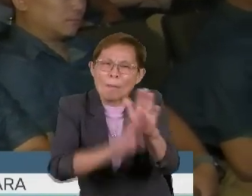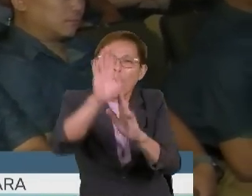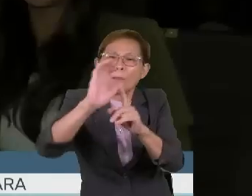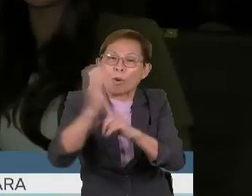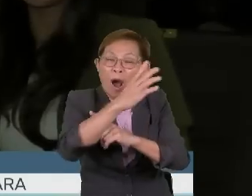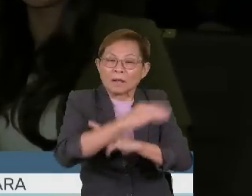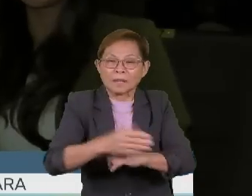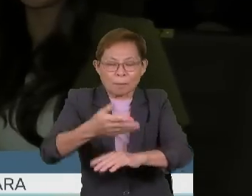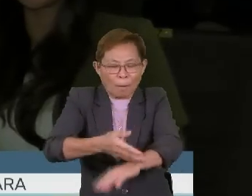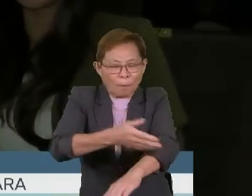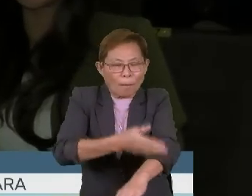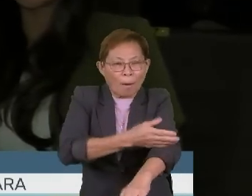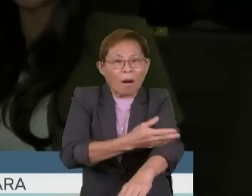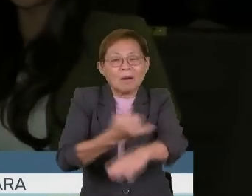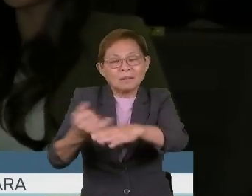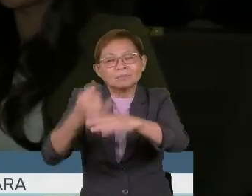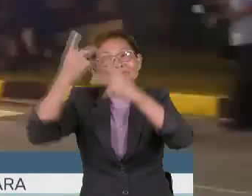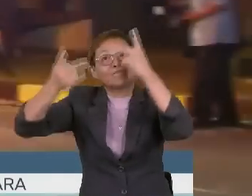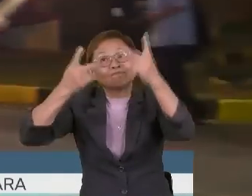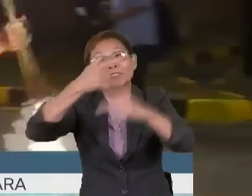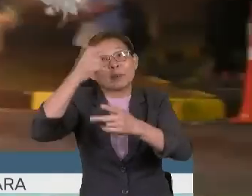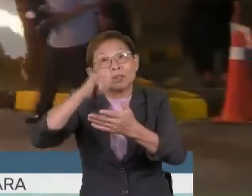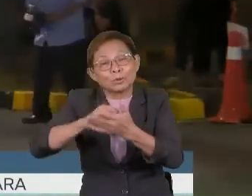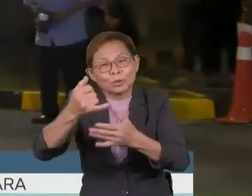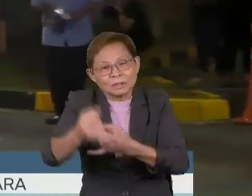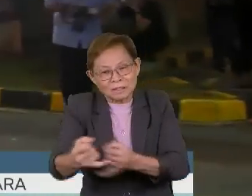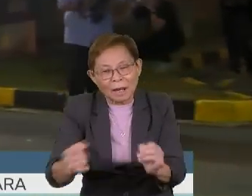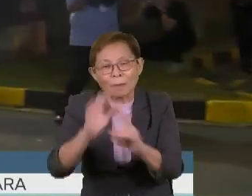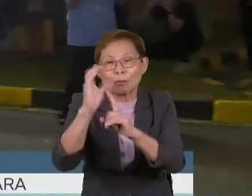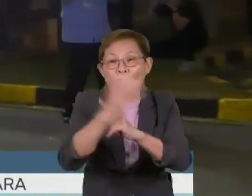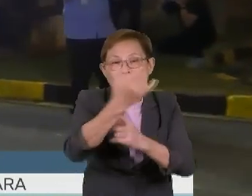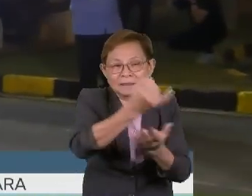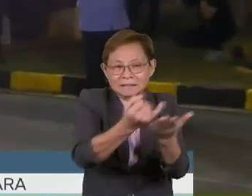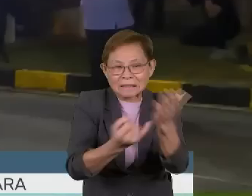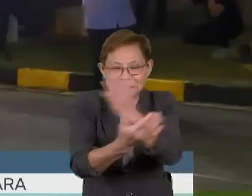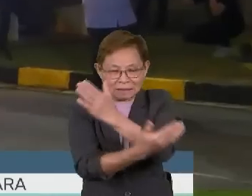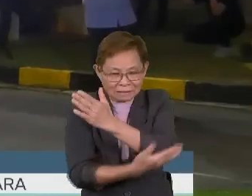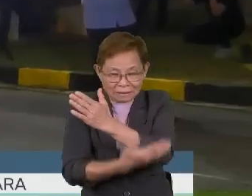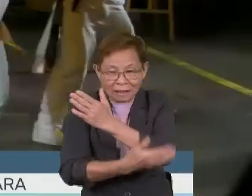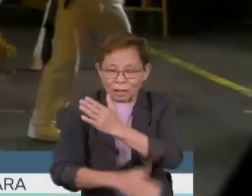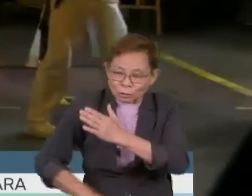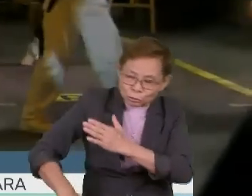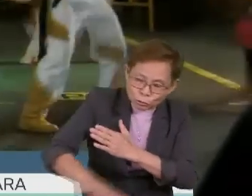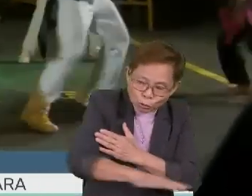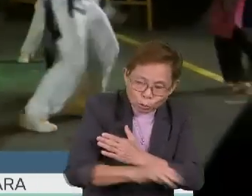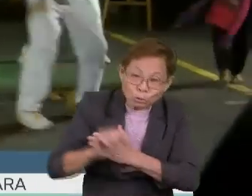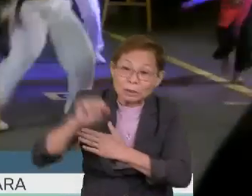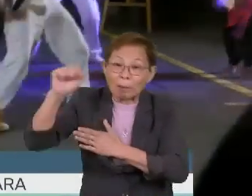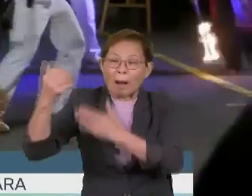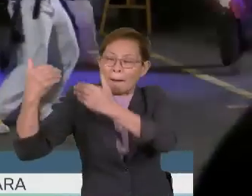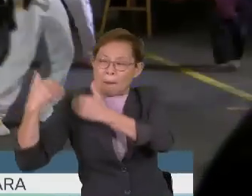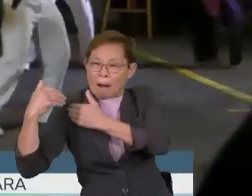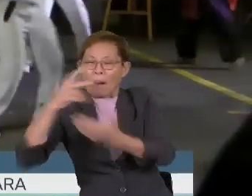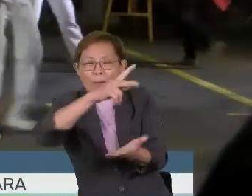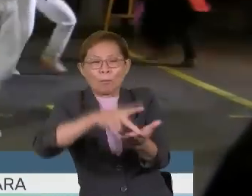mempertingkat lagi industri pelancongan. Sebabatan Kebudayaan dan Kesenian Negara di seluruh negeri berperanan sebagai